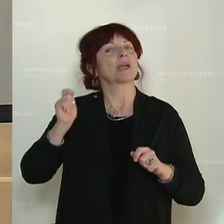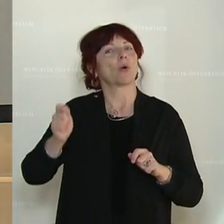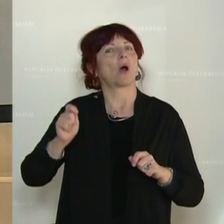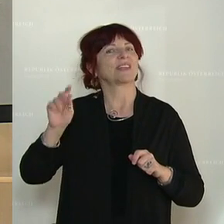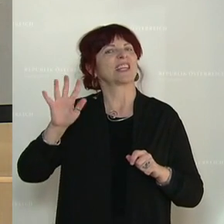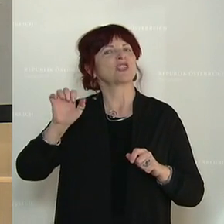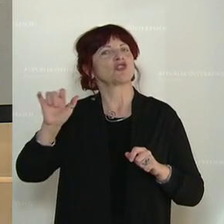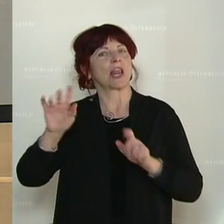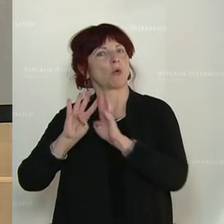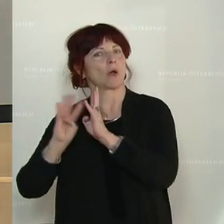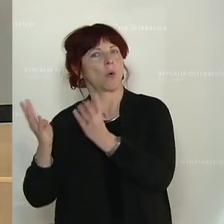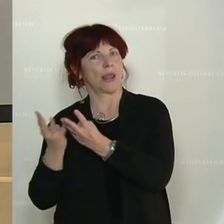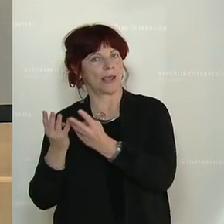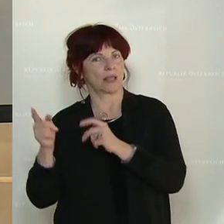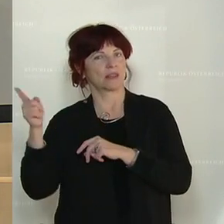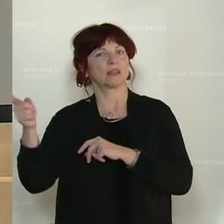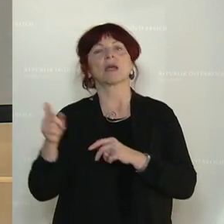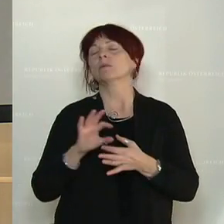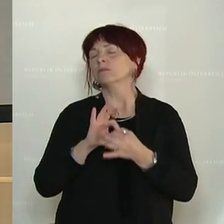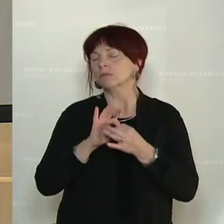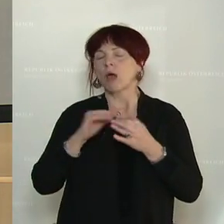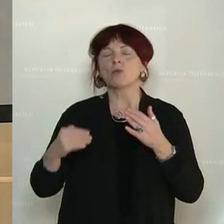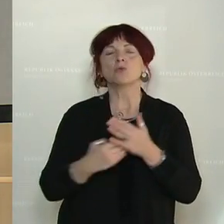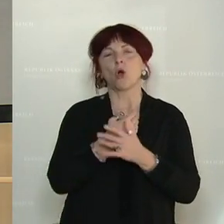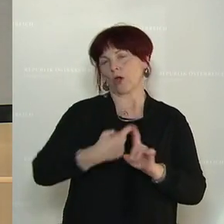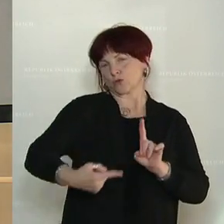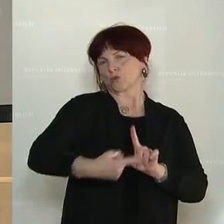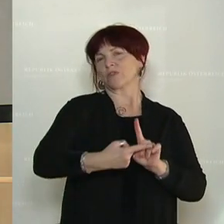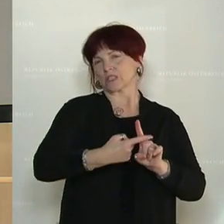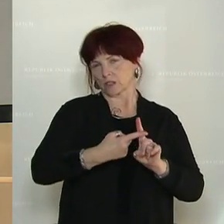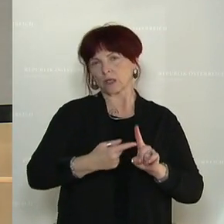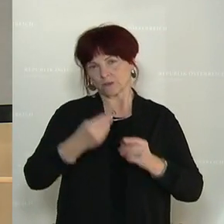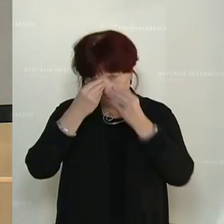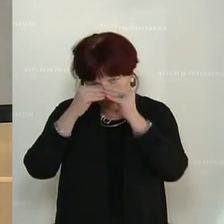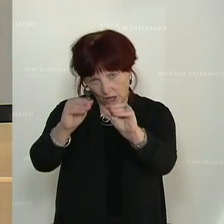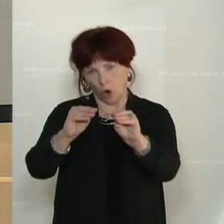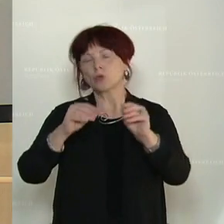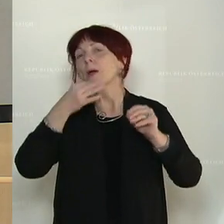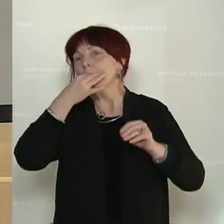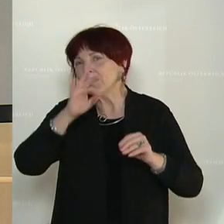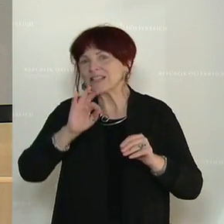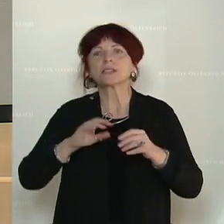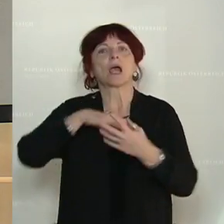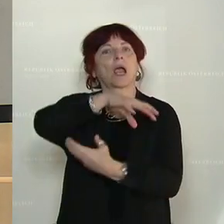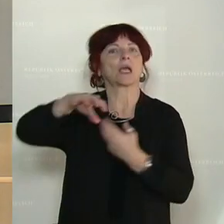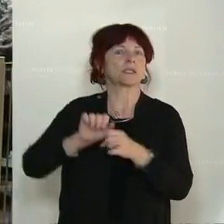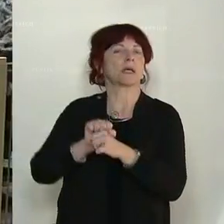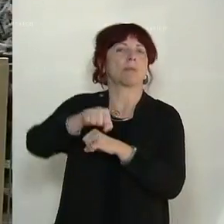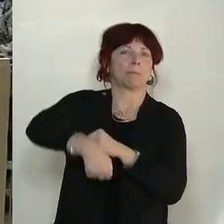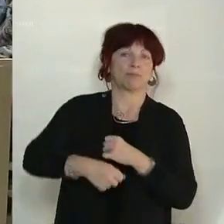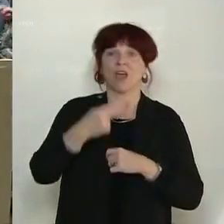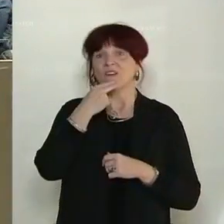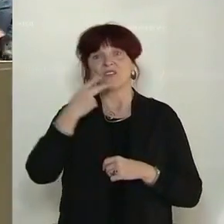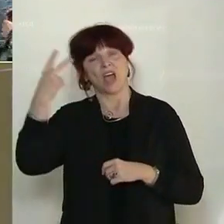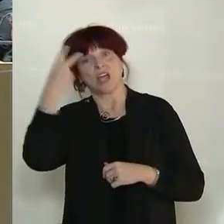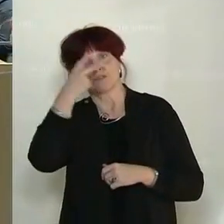Kolleginnen und Kollegen betreffend neue Zuversicht und Vertrauen besser aus der Krise herauskommen. Wer spricht sich